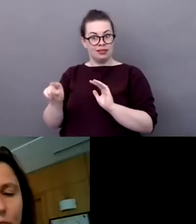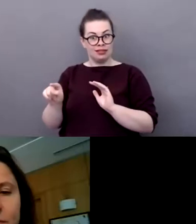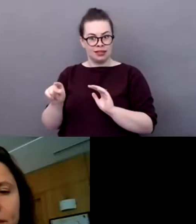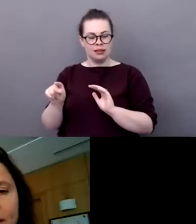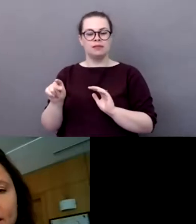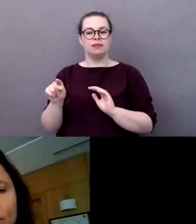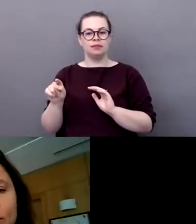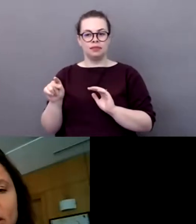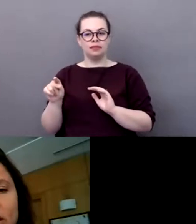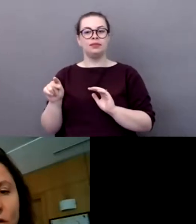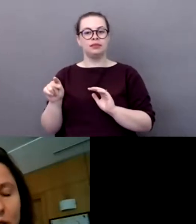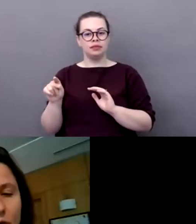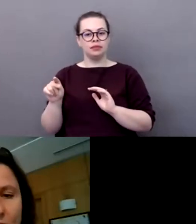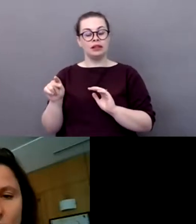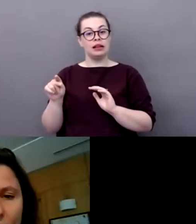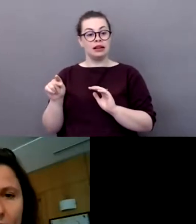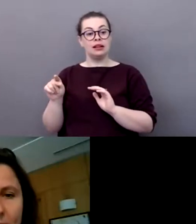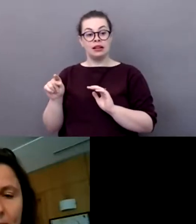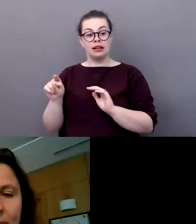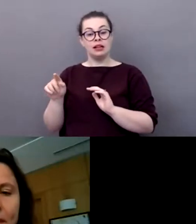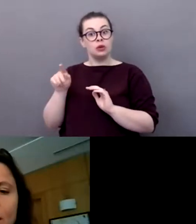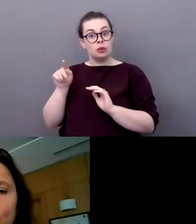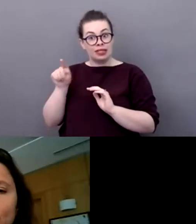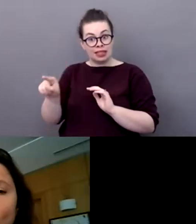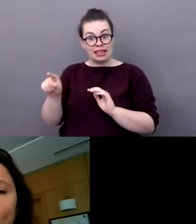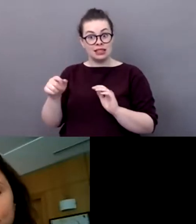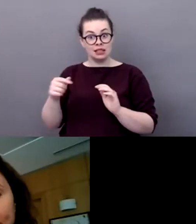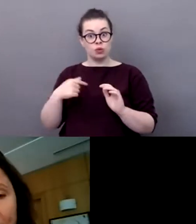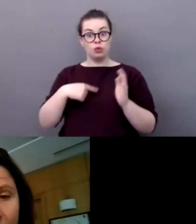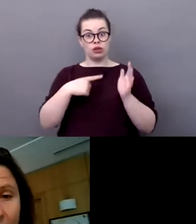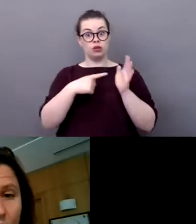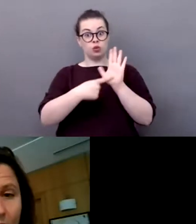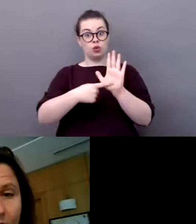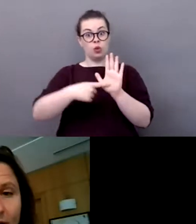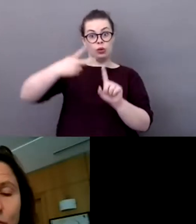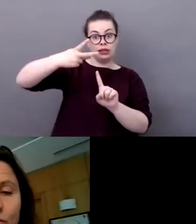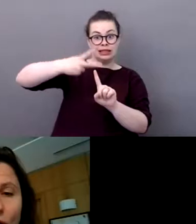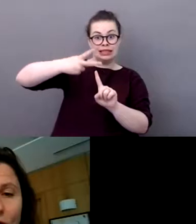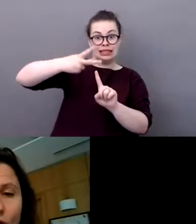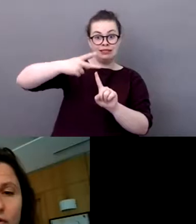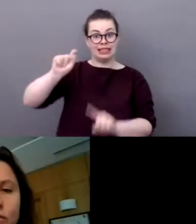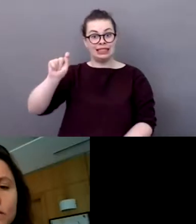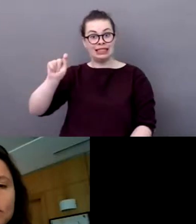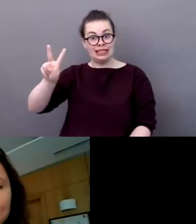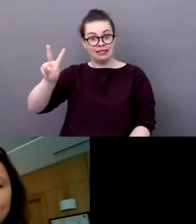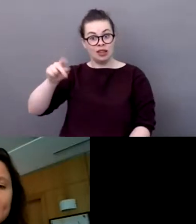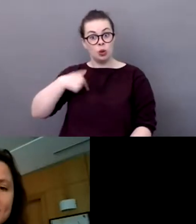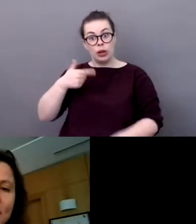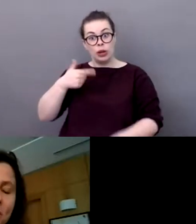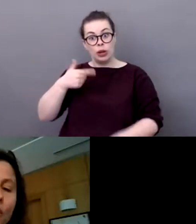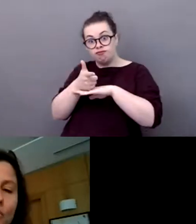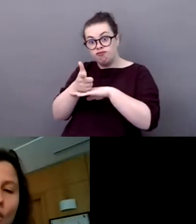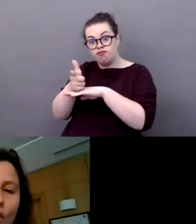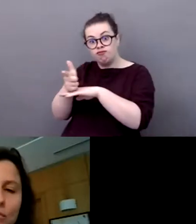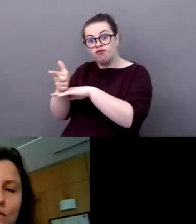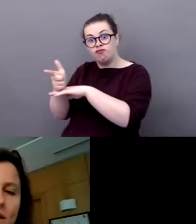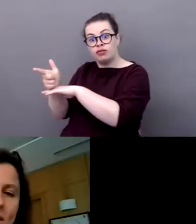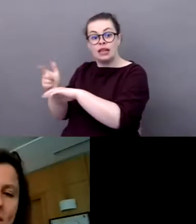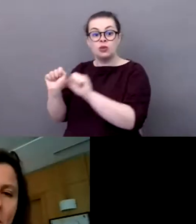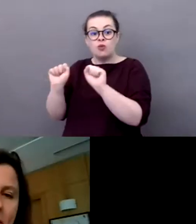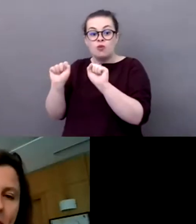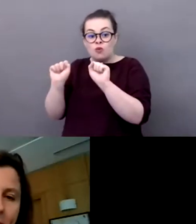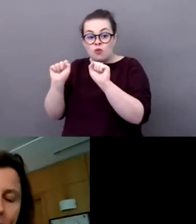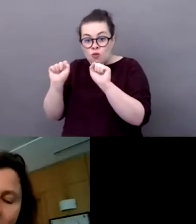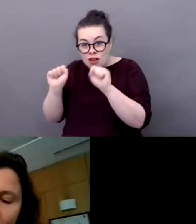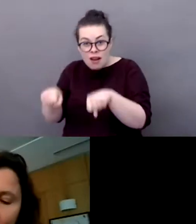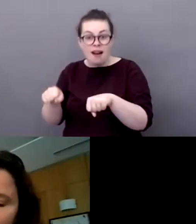télévision la possibilité de nager en milieu naturel, en plus avec des résultats très bons pour la France. Donc, ça a promeut encore plus cette